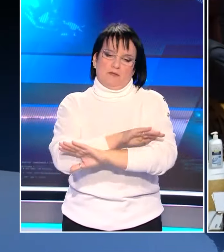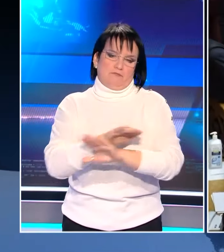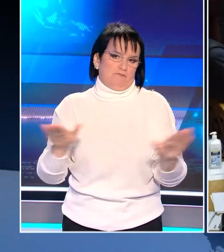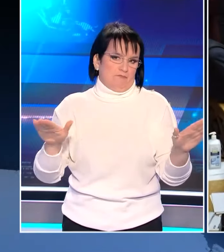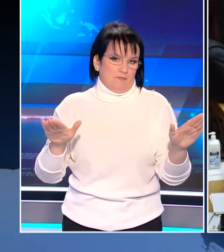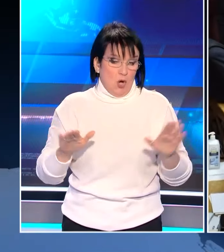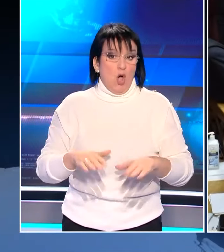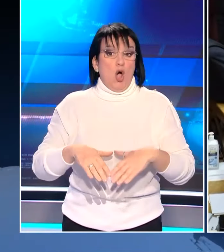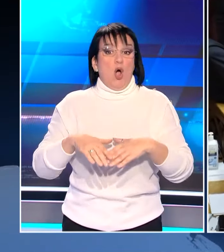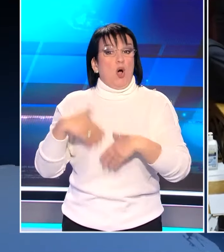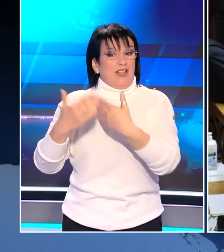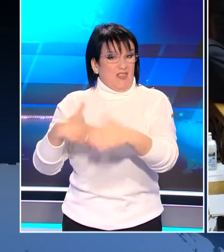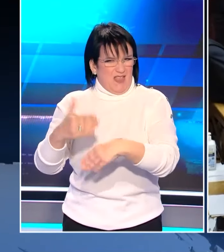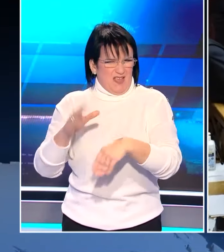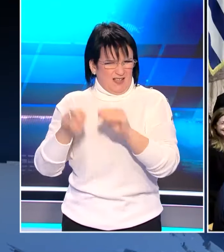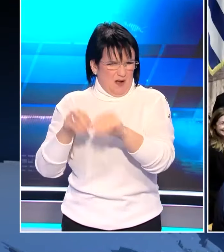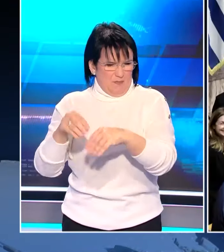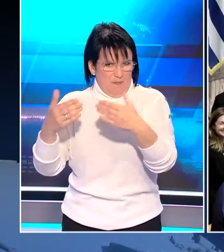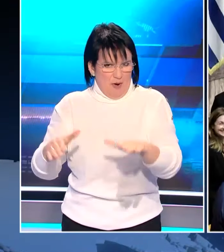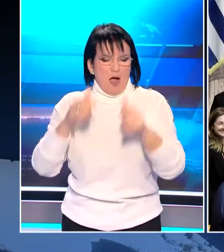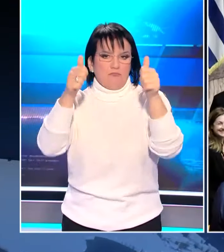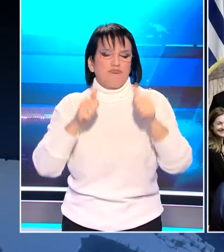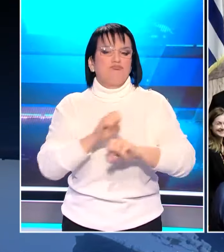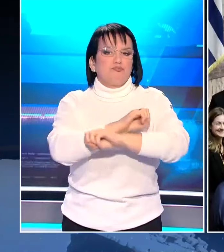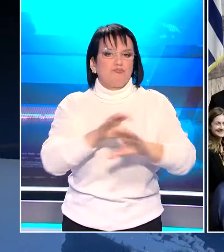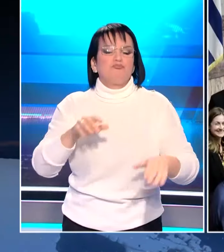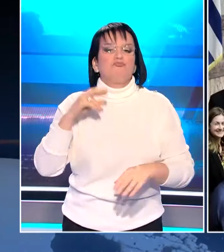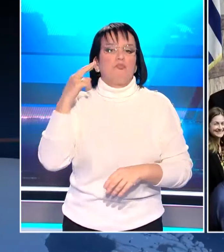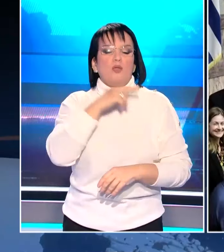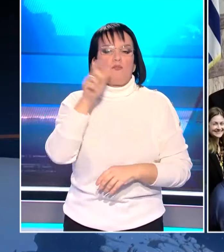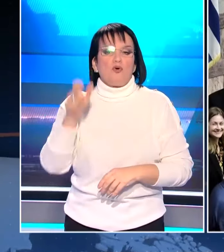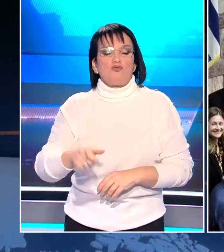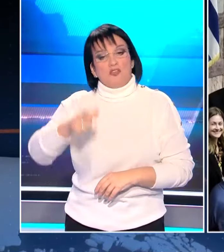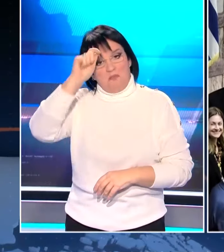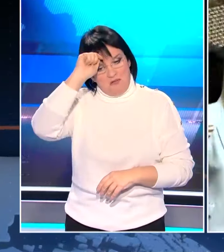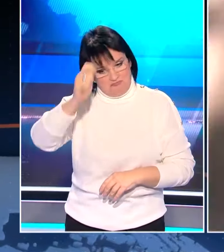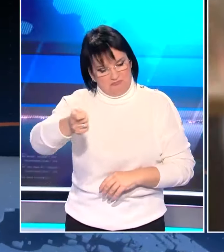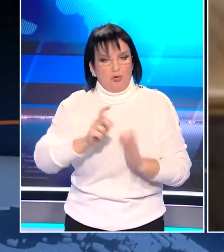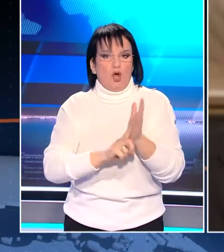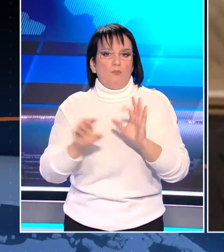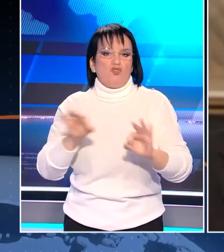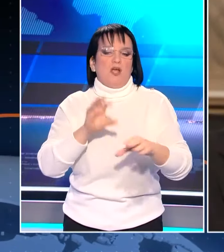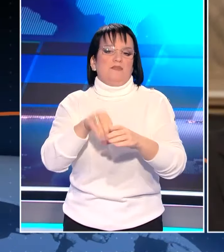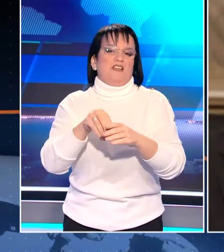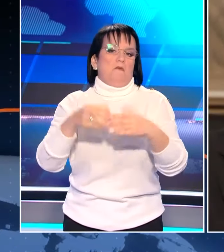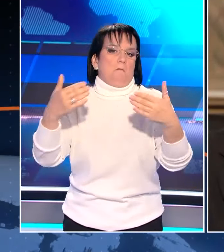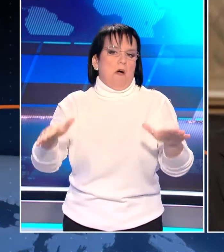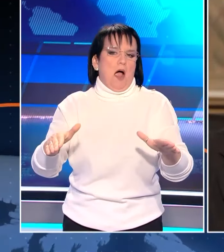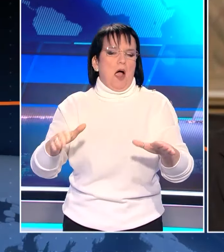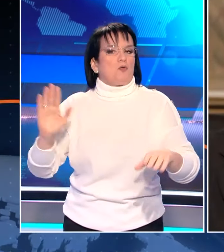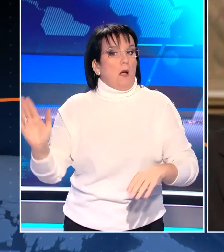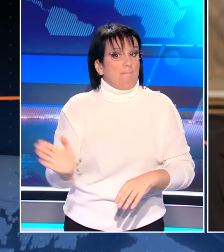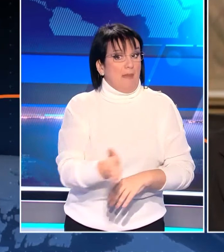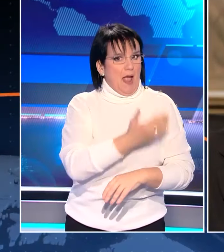Μετά την ολοκλήρωση της διαδικασίας στη Βουλή με μία ανάρτηση, Κυριάκος Μητσοτάκης χαιρέτησε την ψήφιση του νομοσχεδίου. Η ψηφοφορία πέρασε.